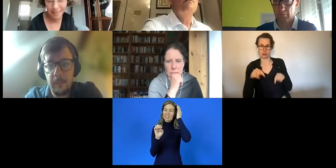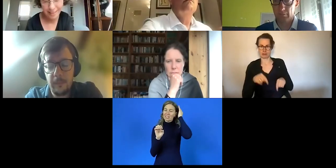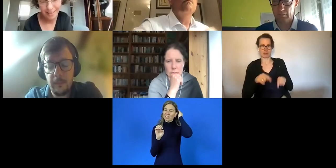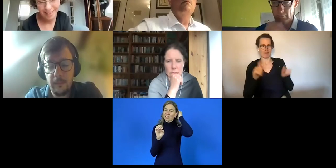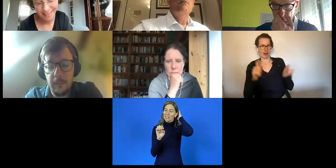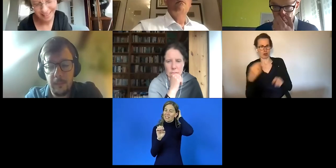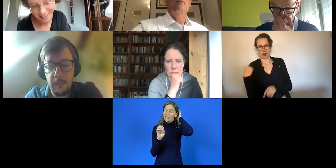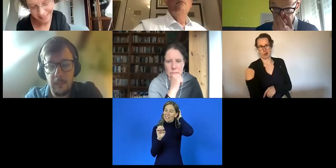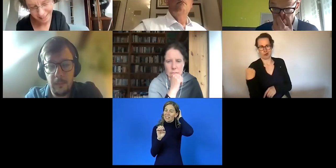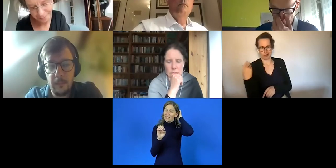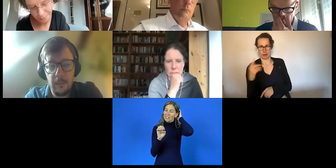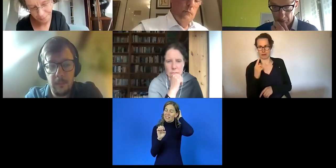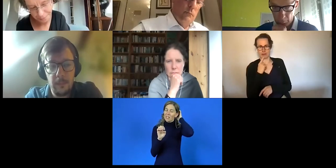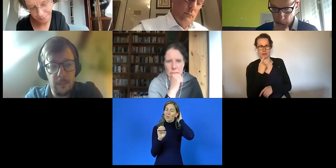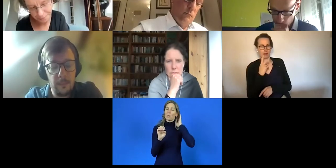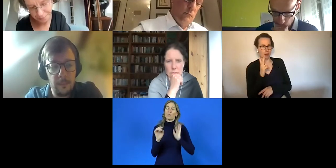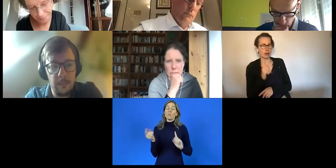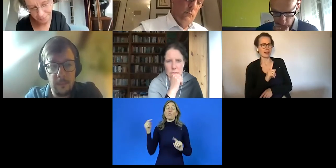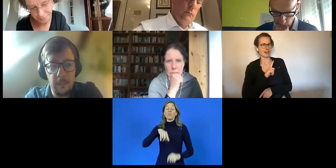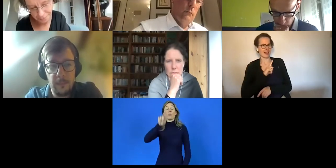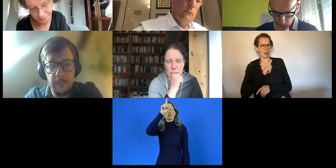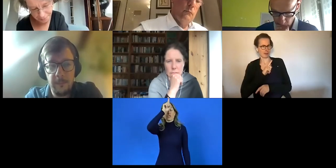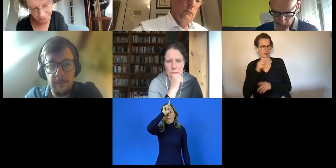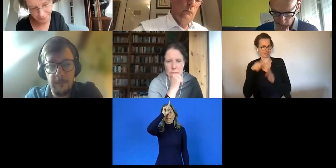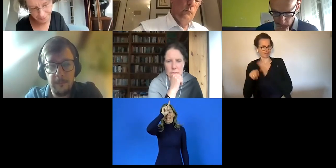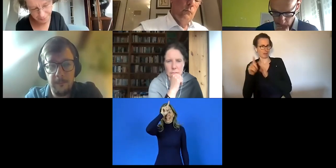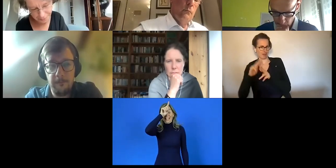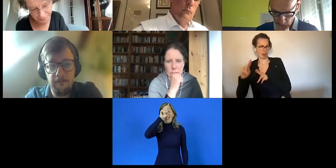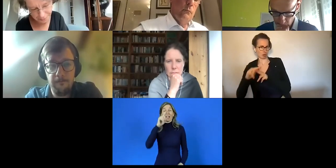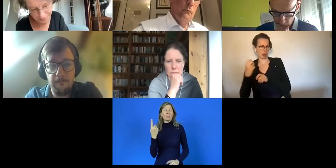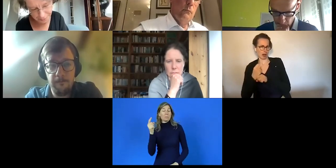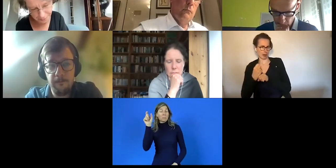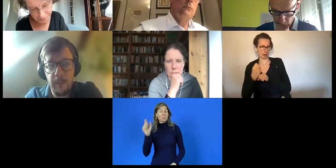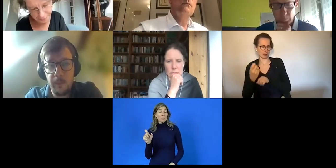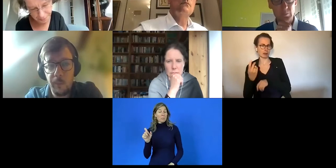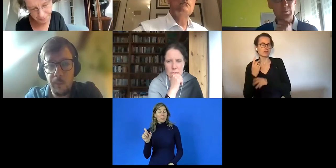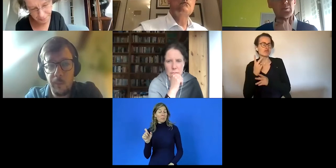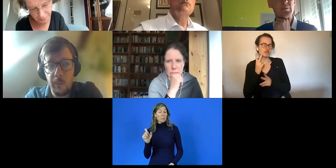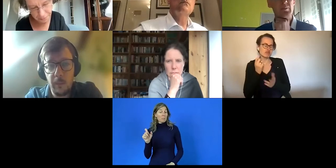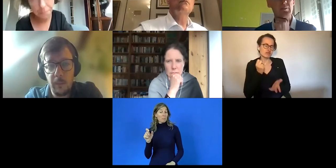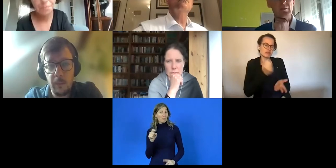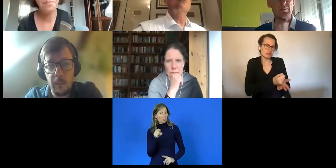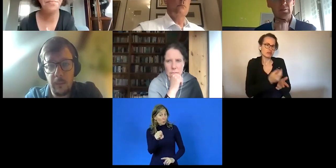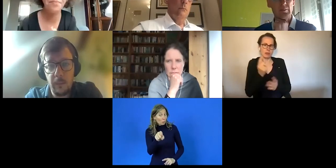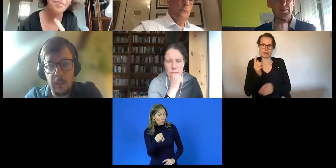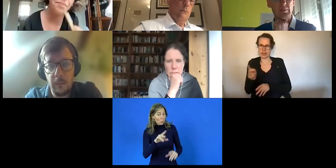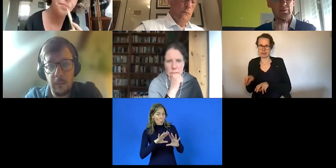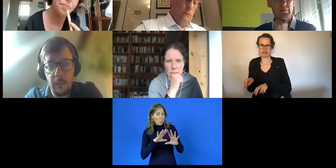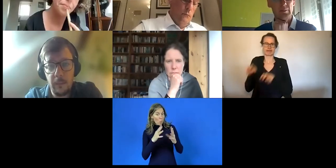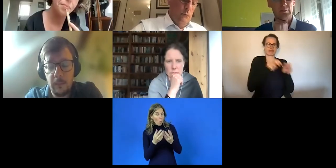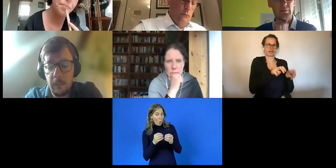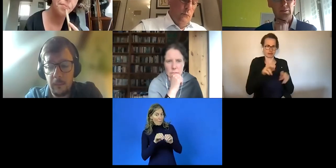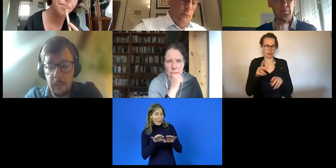dass es heute ist. Ich bin selbstbeschäftigte einer Werkstatt. Ich kann bestätigen, dass es schwierig ist, rauszukommen aus einer Werkstatt.